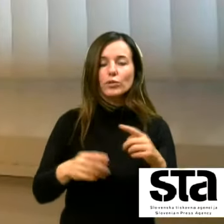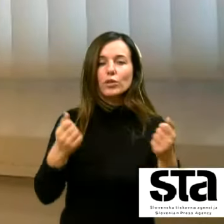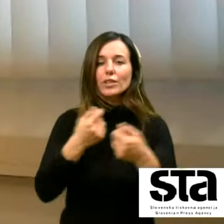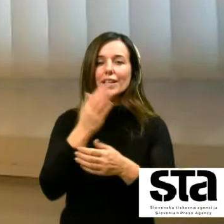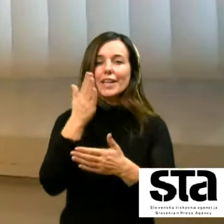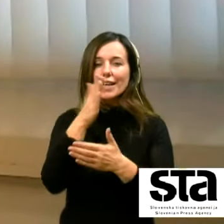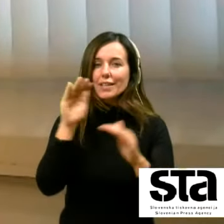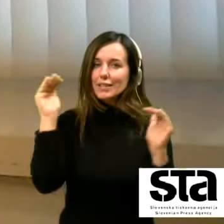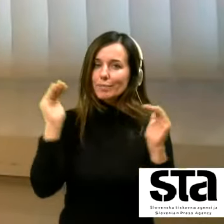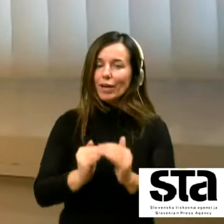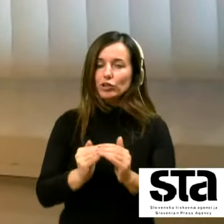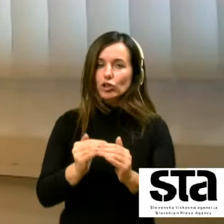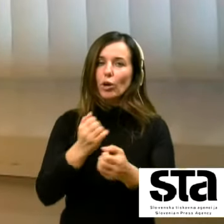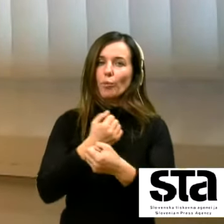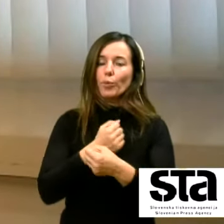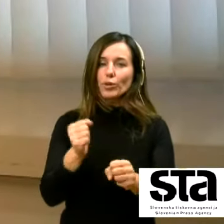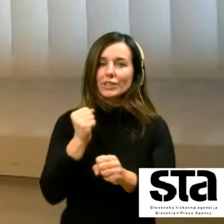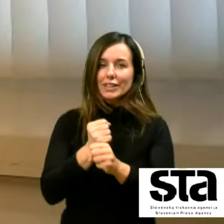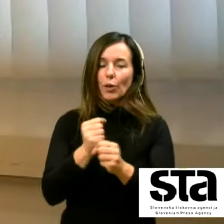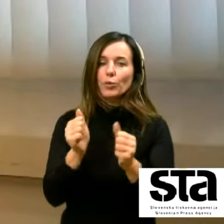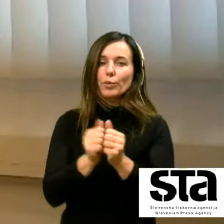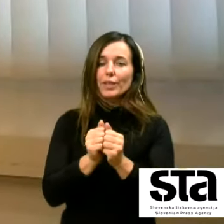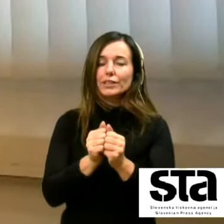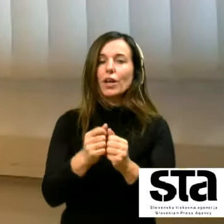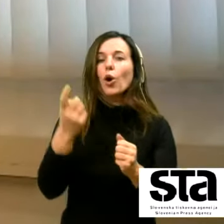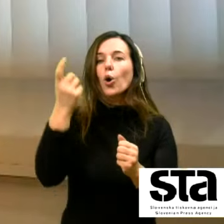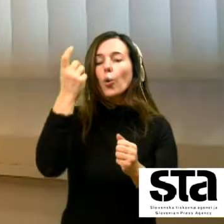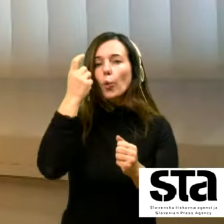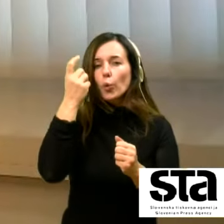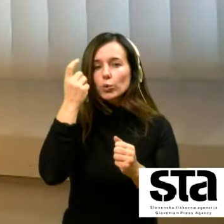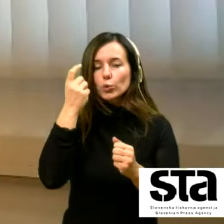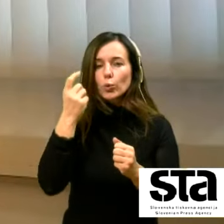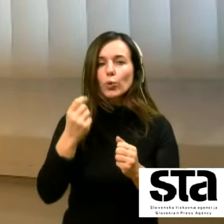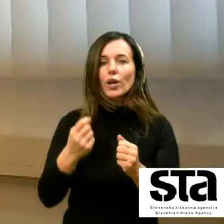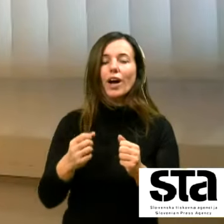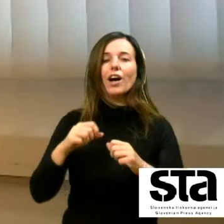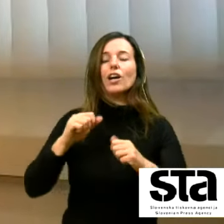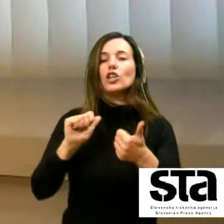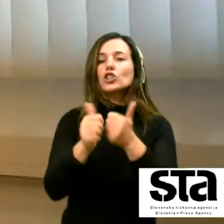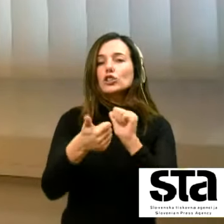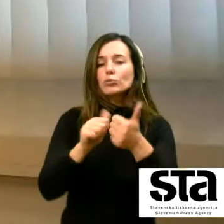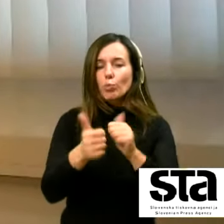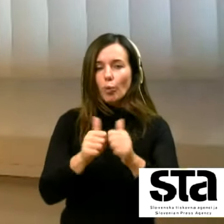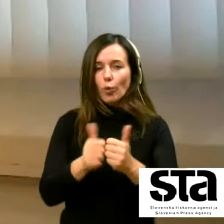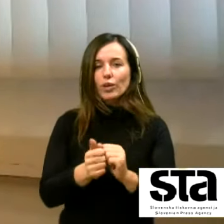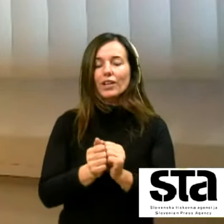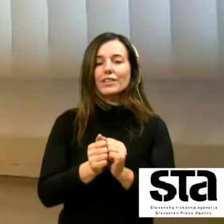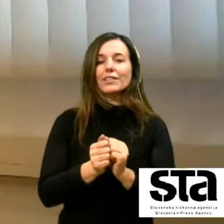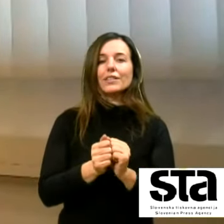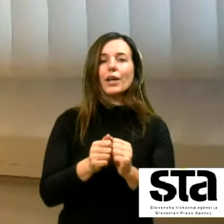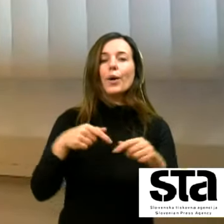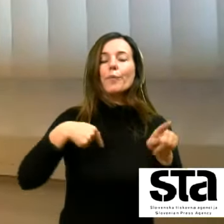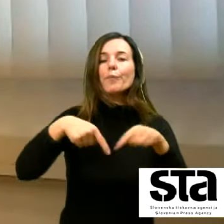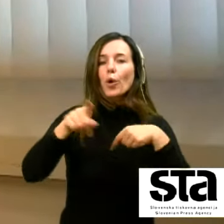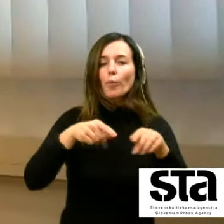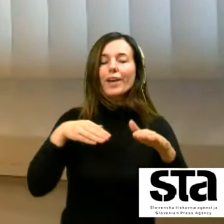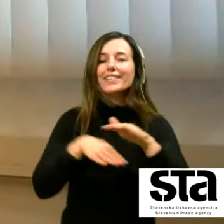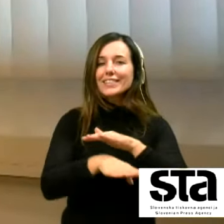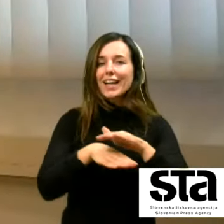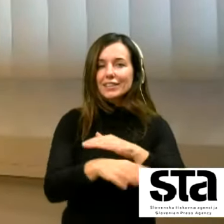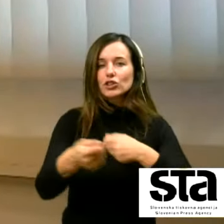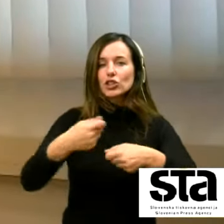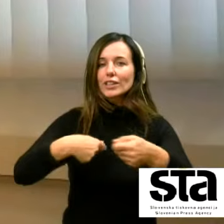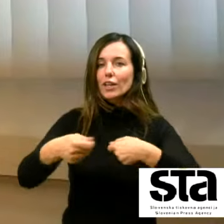prostih mest na segmentih kot je kultura razvedilna rekreacijovska dejavnost promet in slediščanje